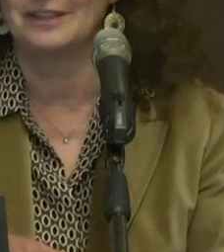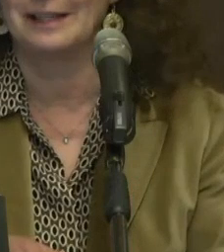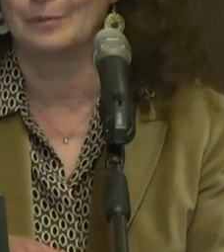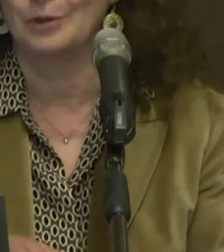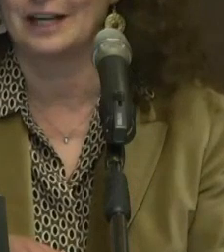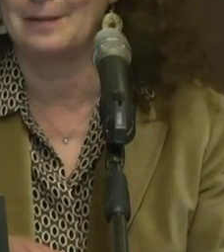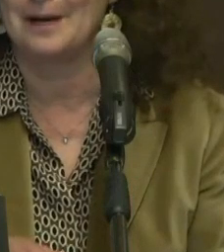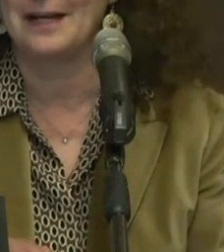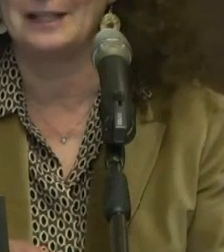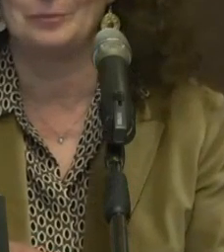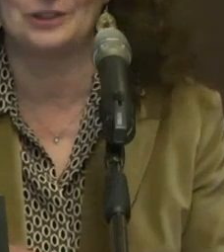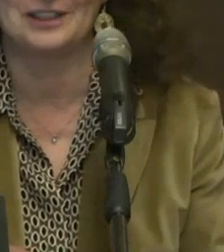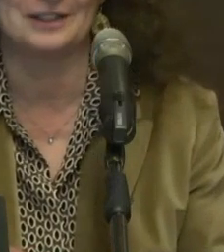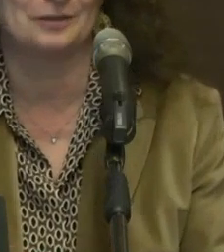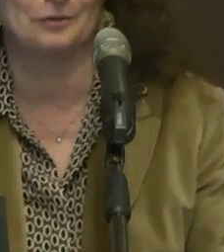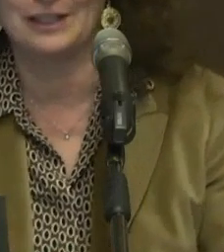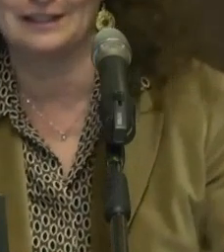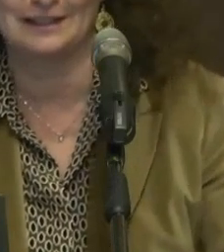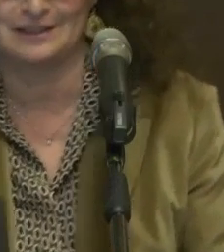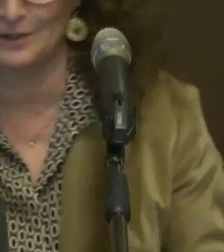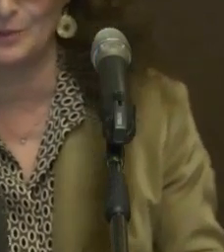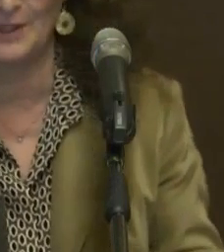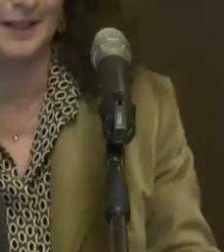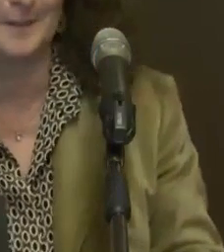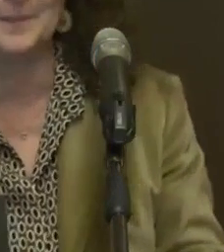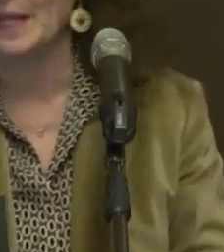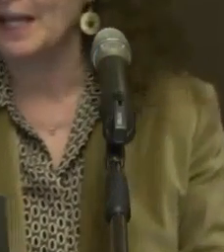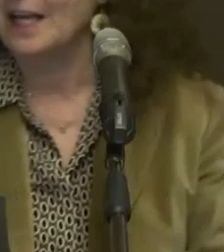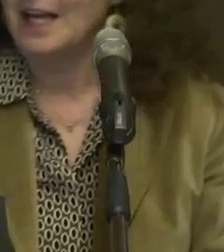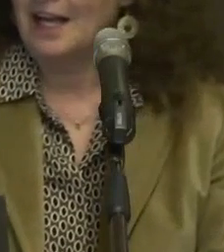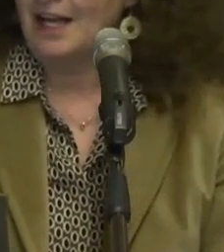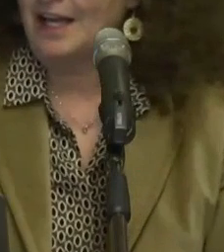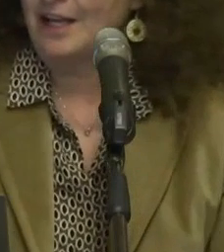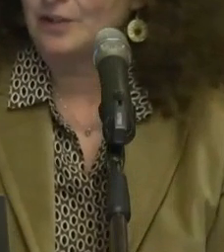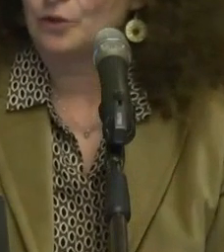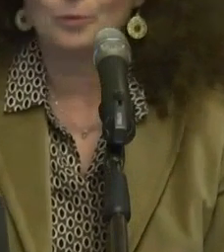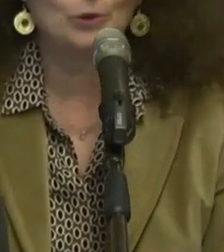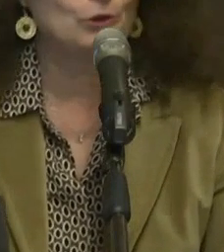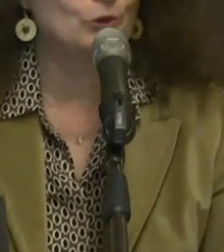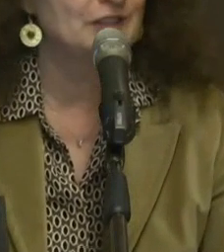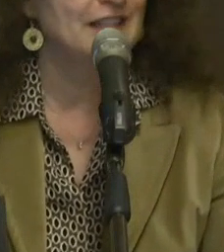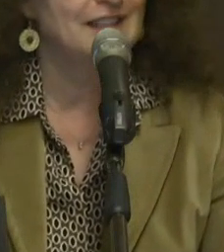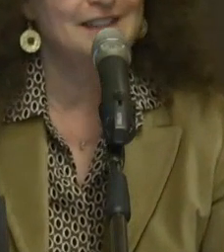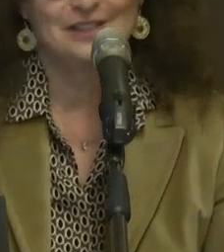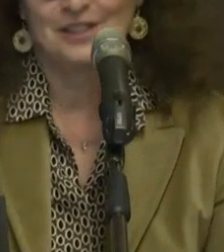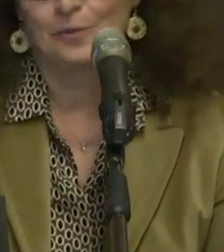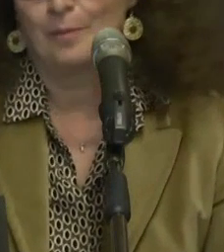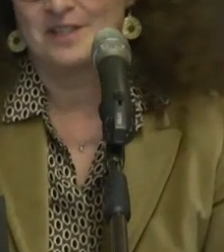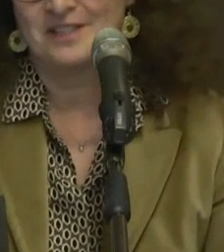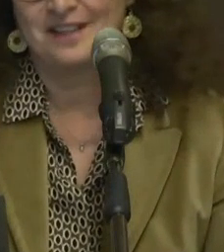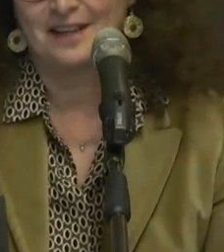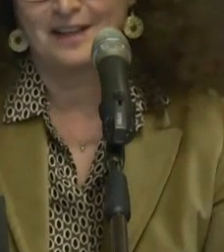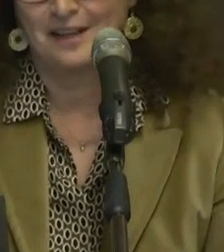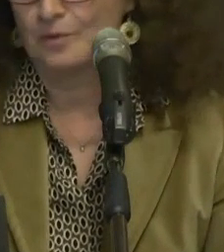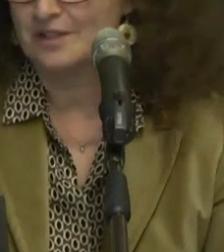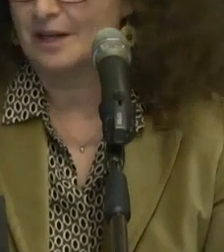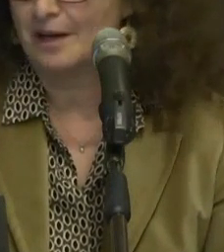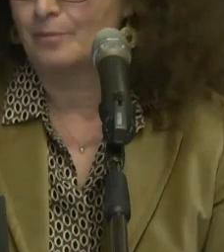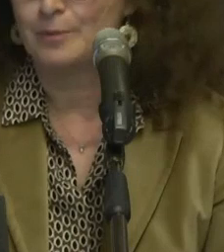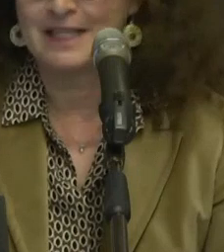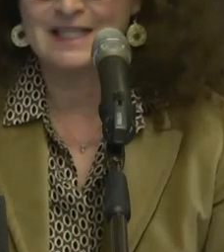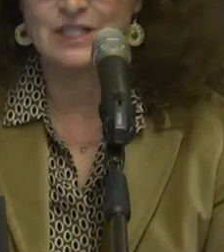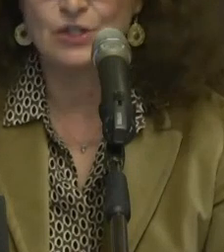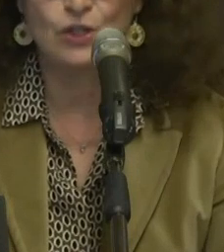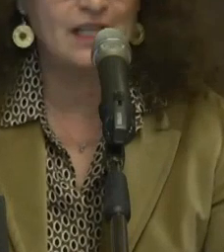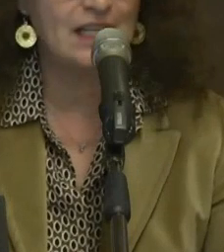che tutti avete il libro tra le mani, potrete se volete seguire. Sono molto contenta di essere qua a presentare questa